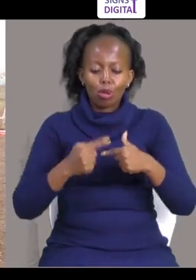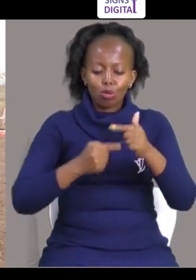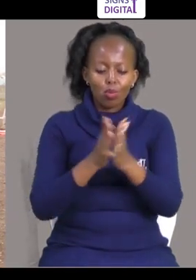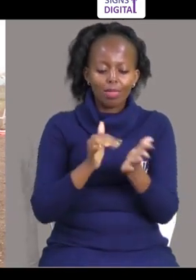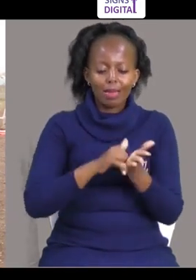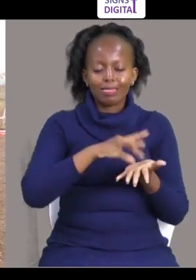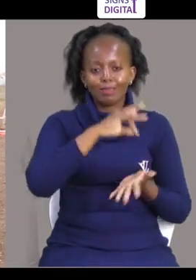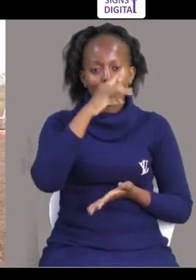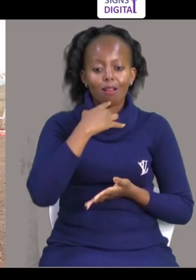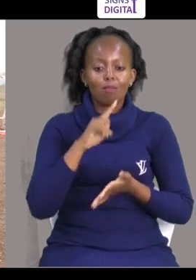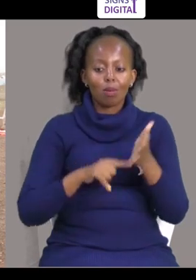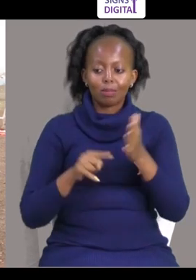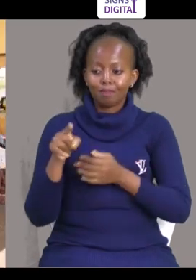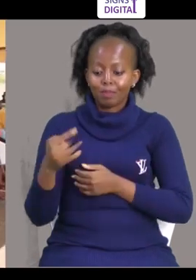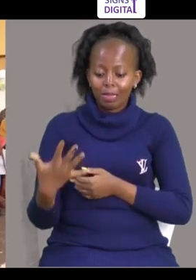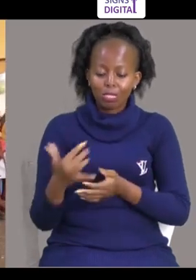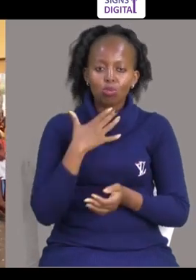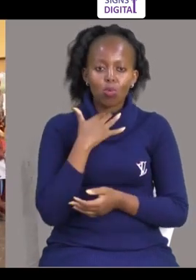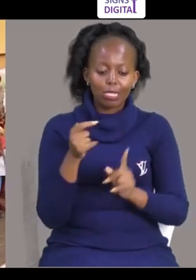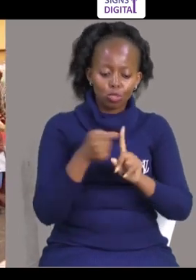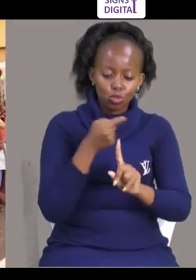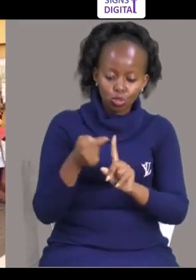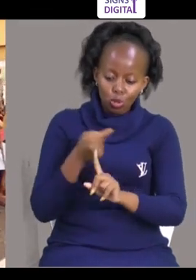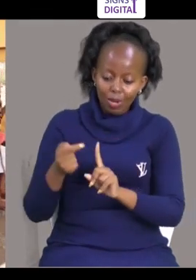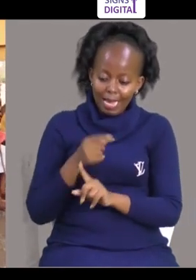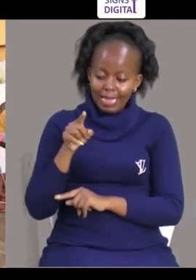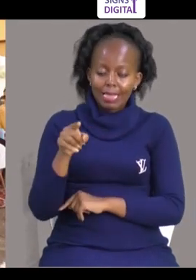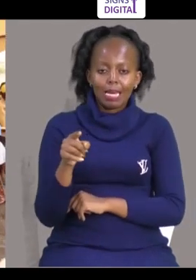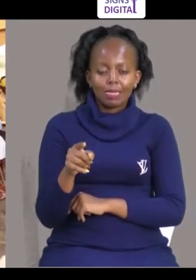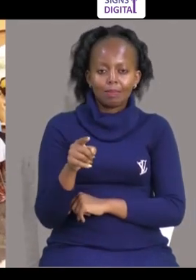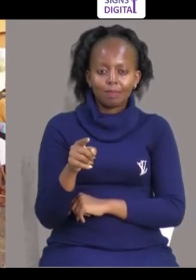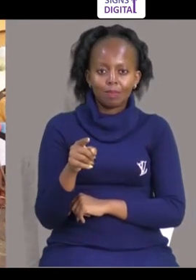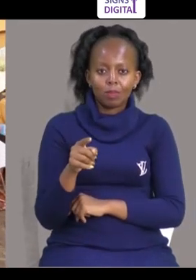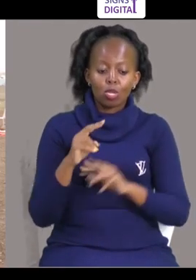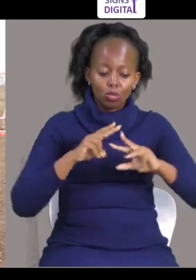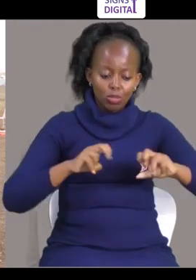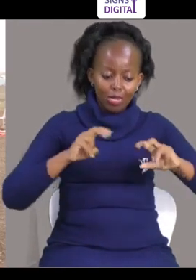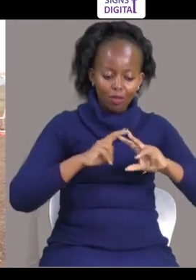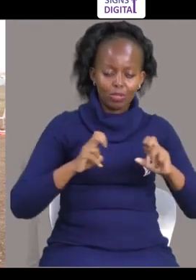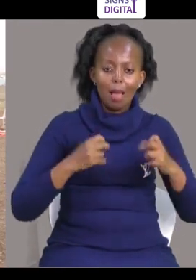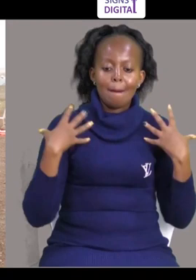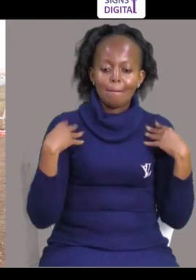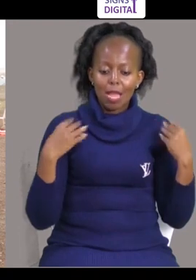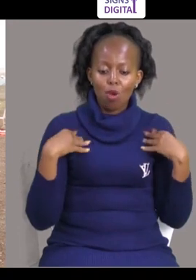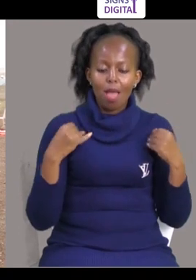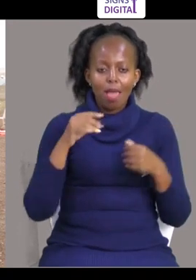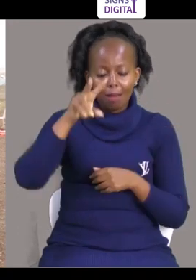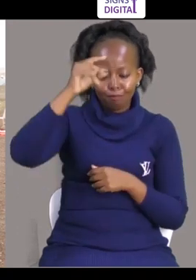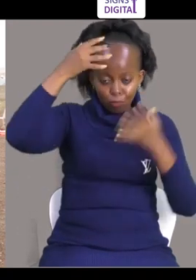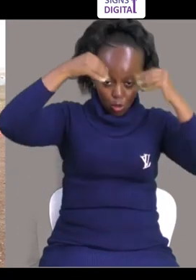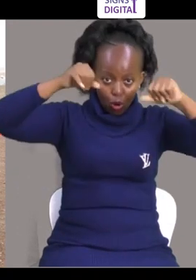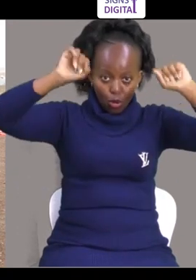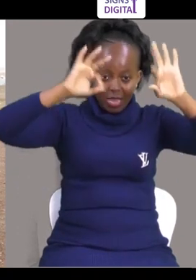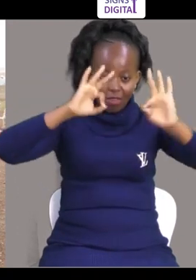viyati Na tukaderea tu, haka kwambia hizi vitu, tunataka kushona Hii, inato, tunasakuta